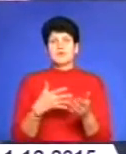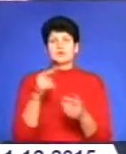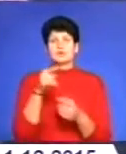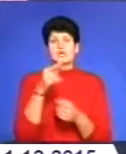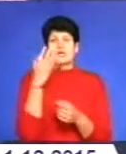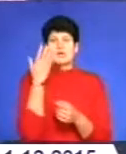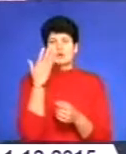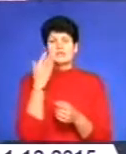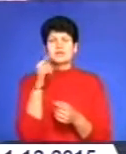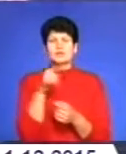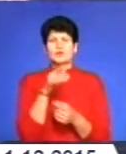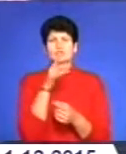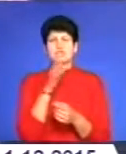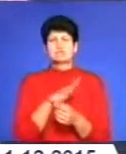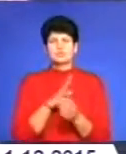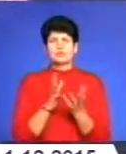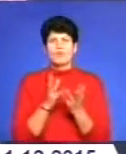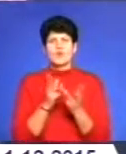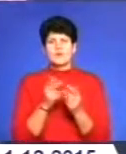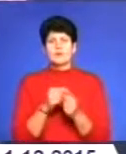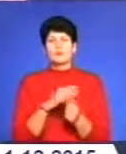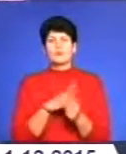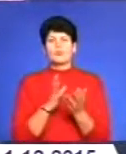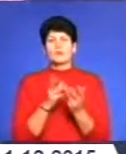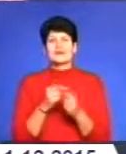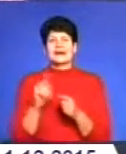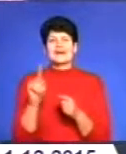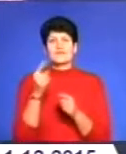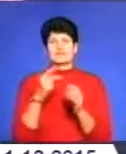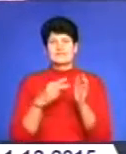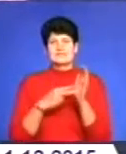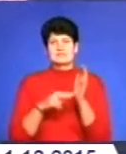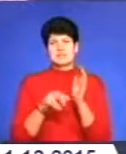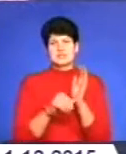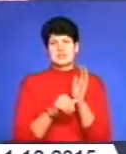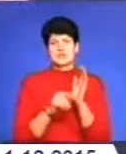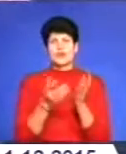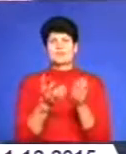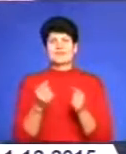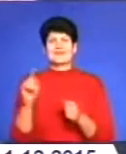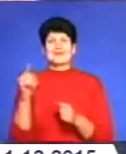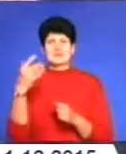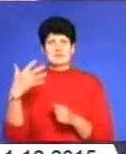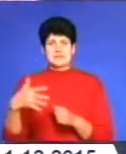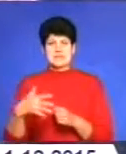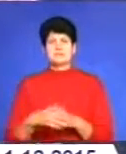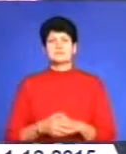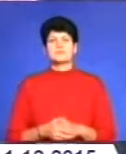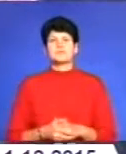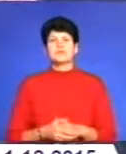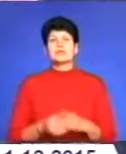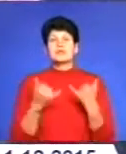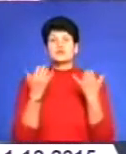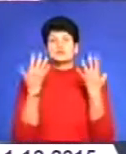коли він вже на той час був розрахований, він був розрахований на гривню 76. Його прийняли гривню 50. На